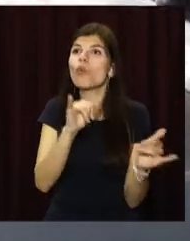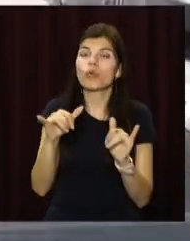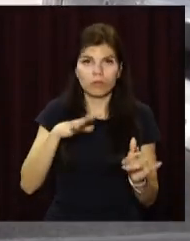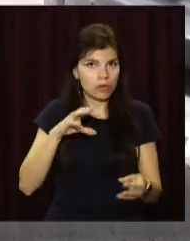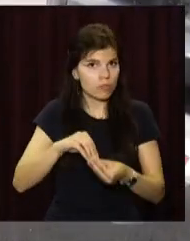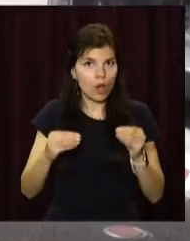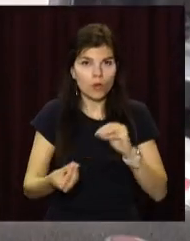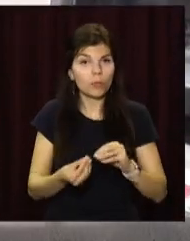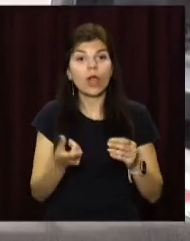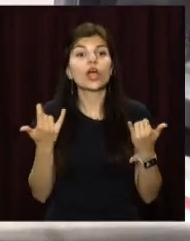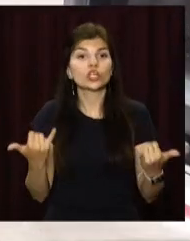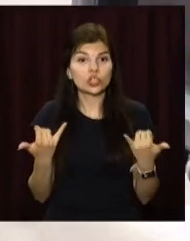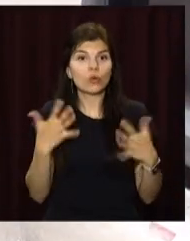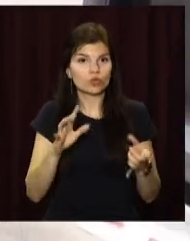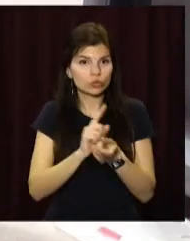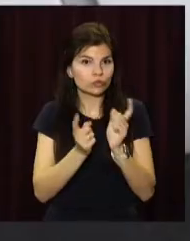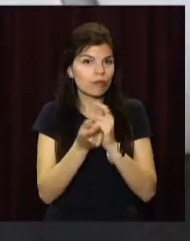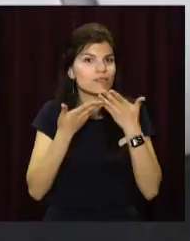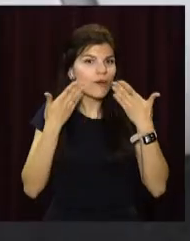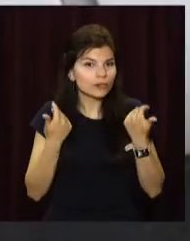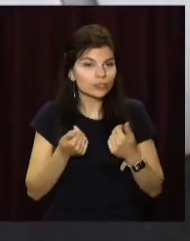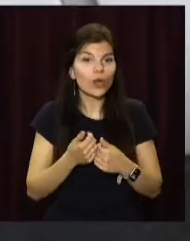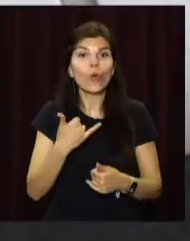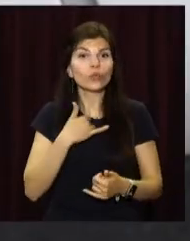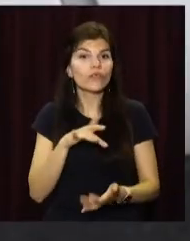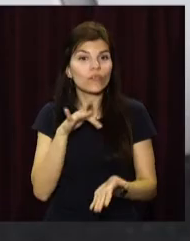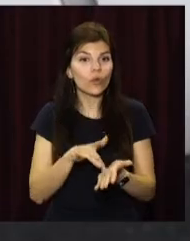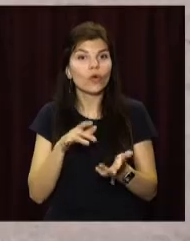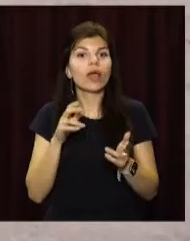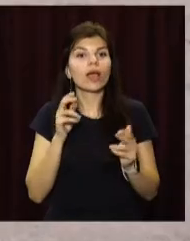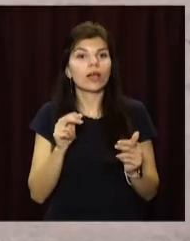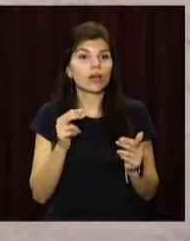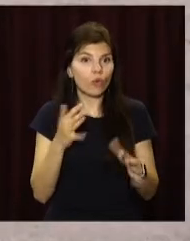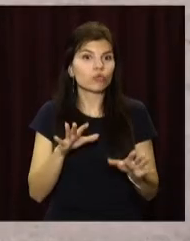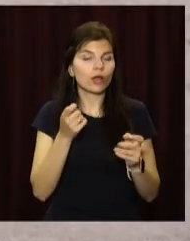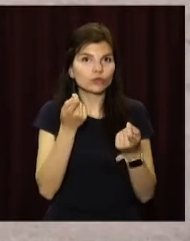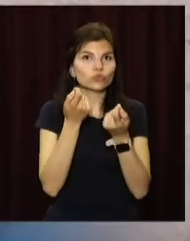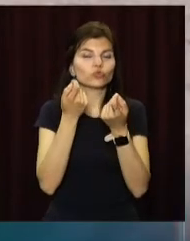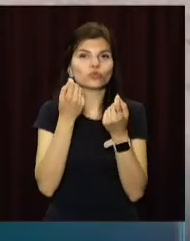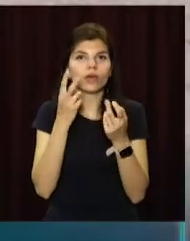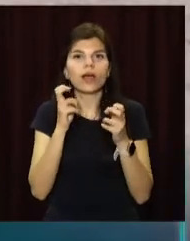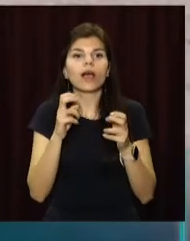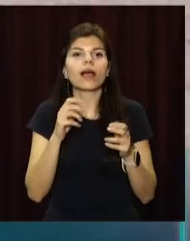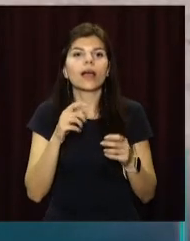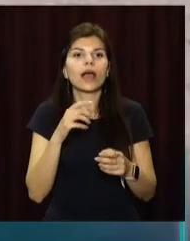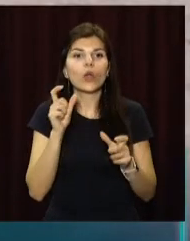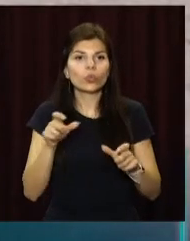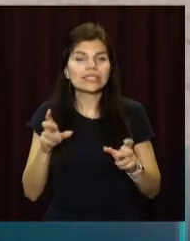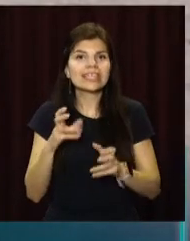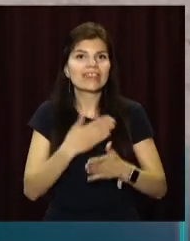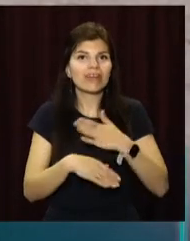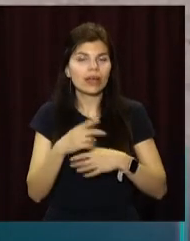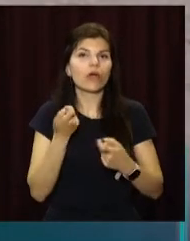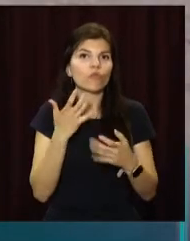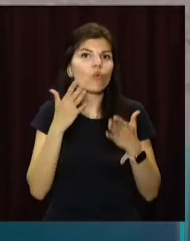проблемою. Зараз усе інакше. У нас у місті якось вже налагоджено питання перевізки людей з інвалідністю.